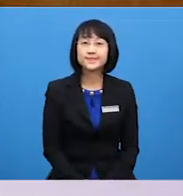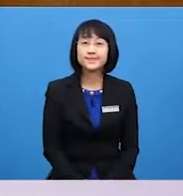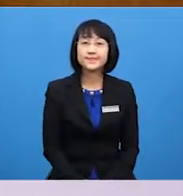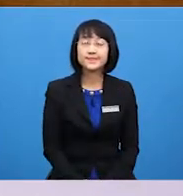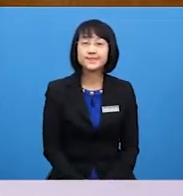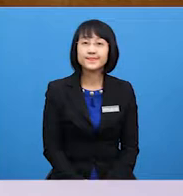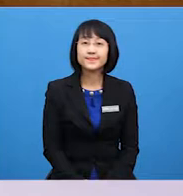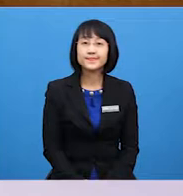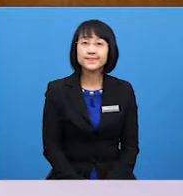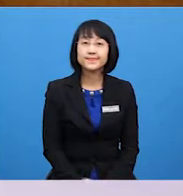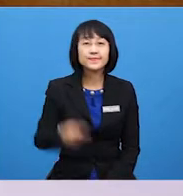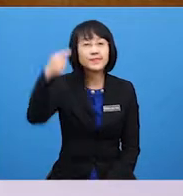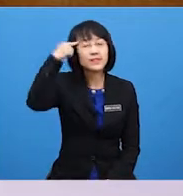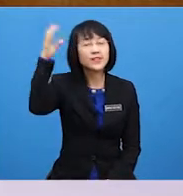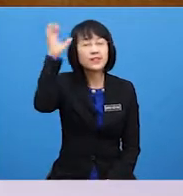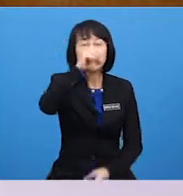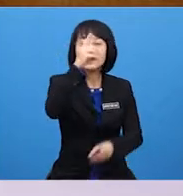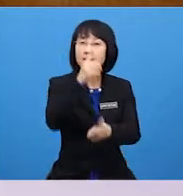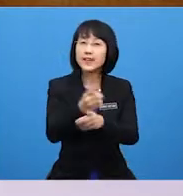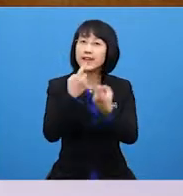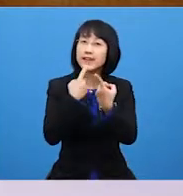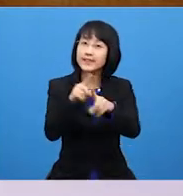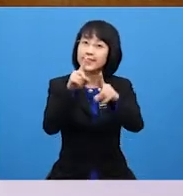Guess the correct answers